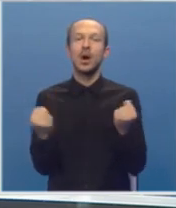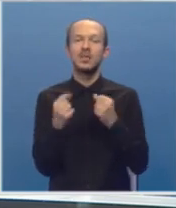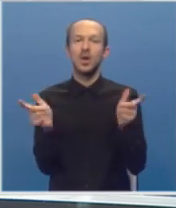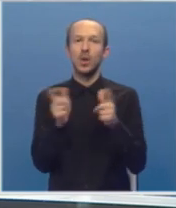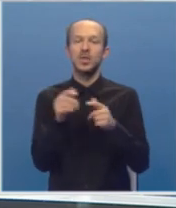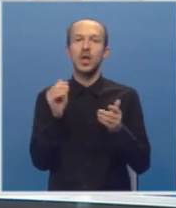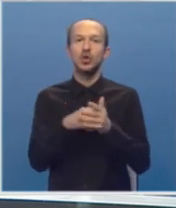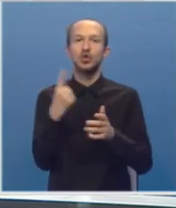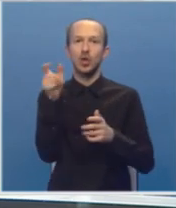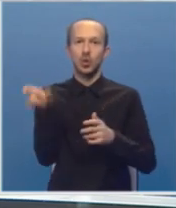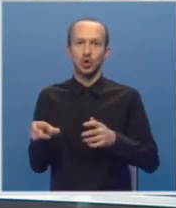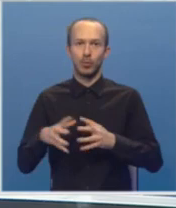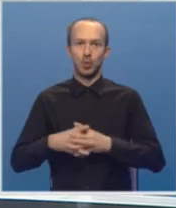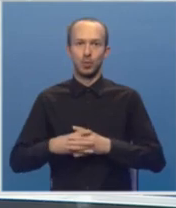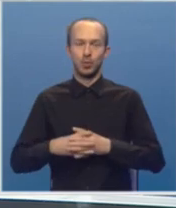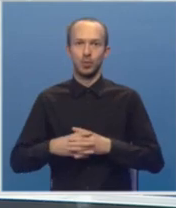uhapsila još jednu osobu.